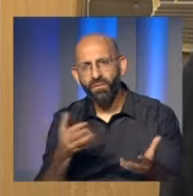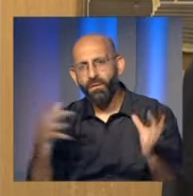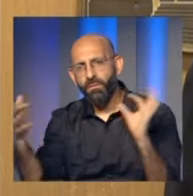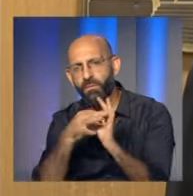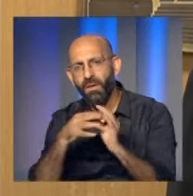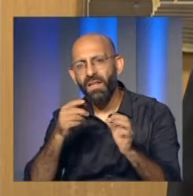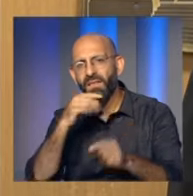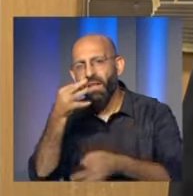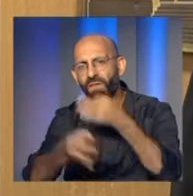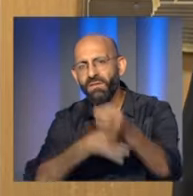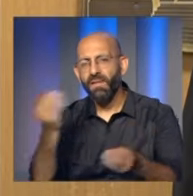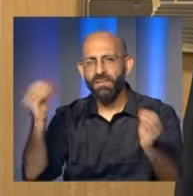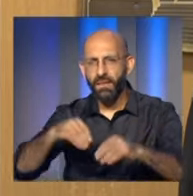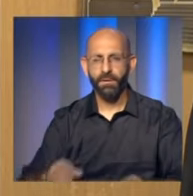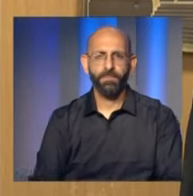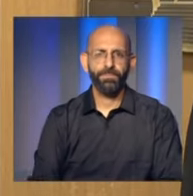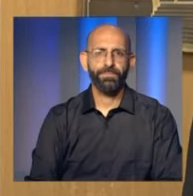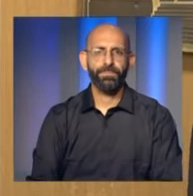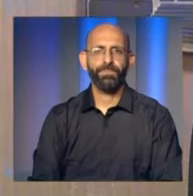والدستير والكوانين